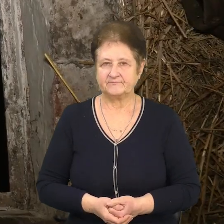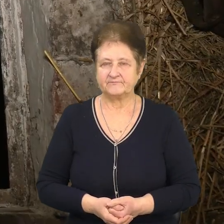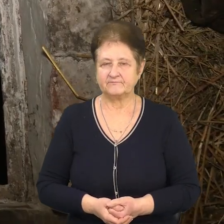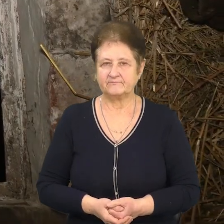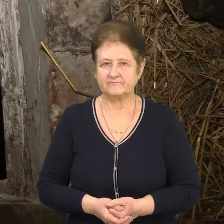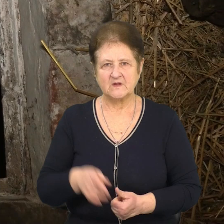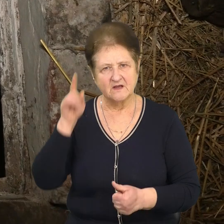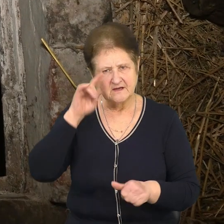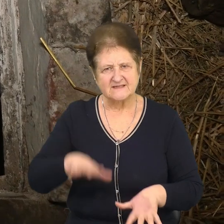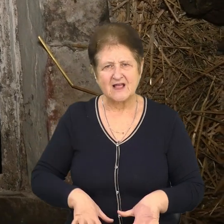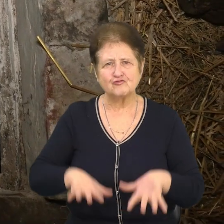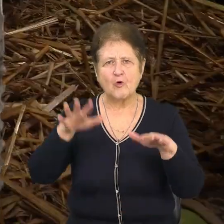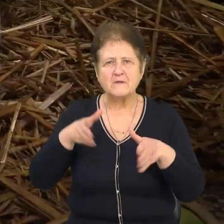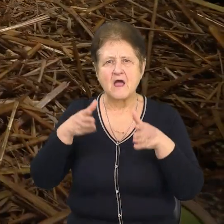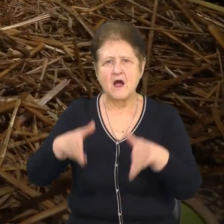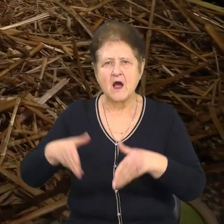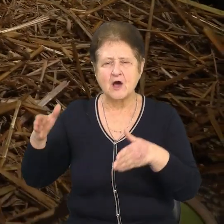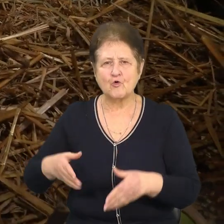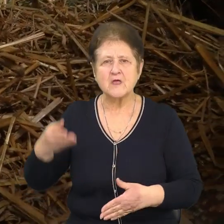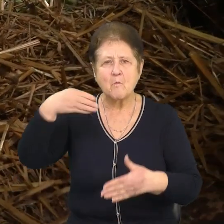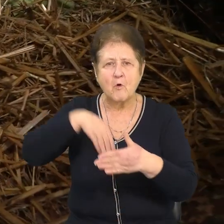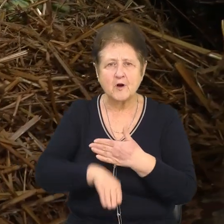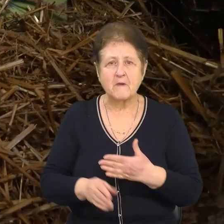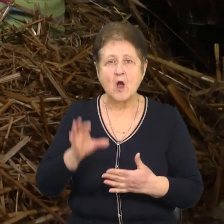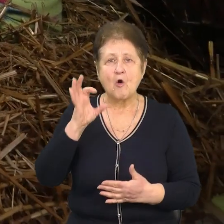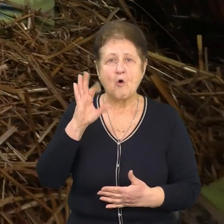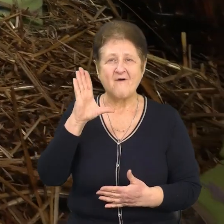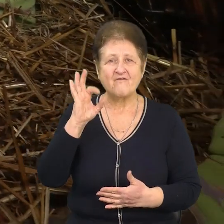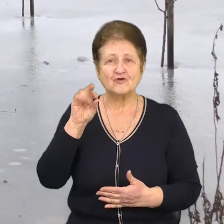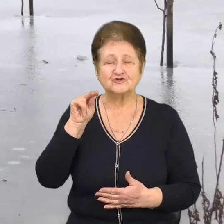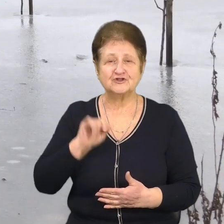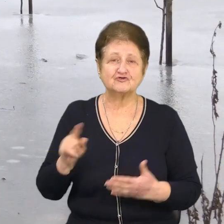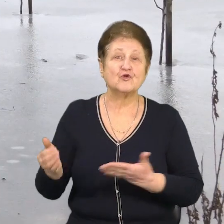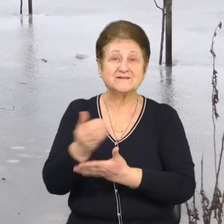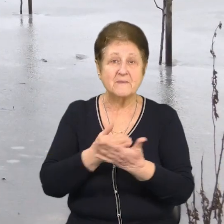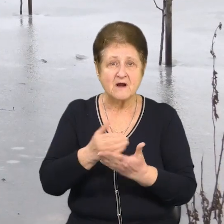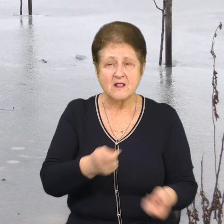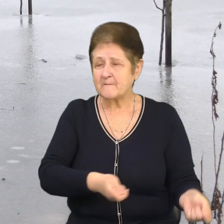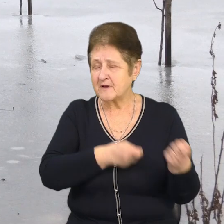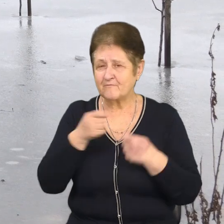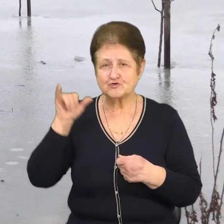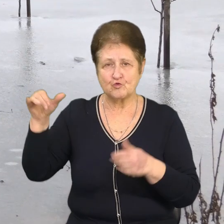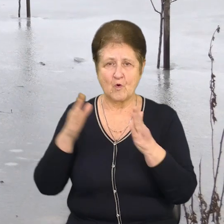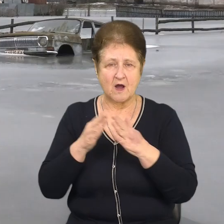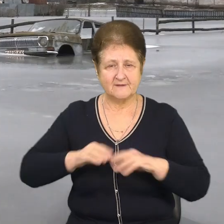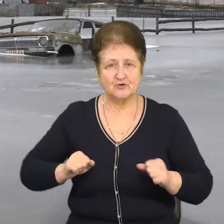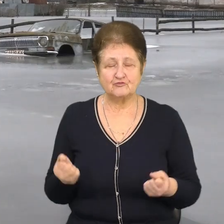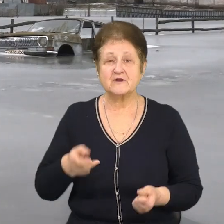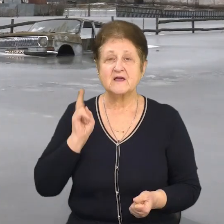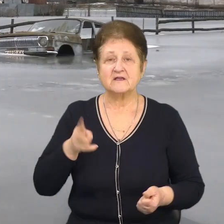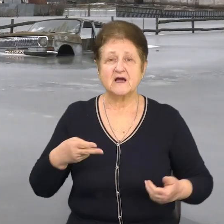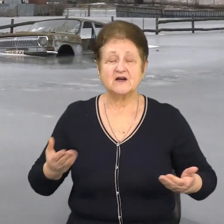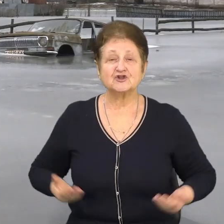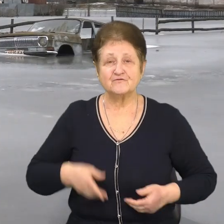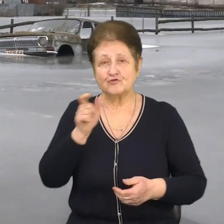Затоплені городи і погреба, а овочі, що збирали на зиму, перевозять у хати друзів. Як живуть люди у селі Мньов, де